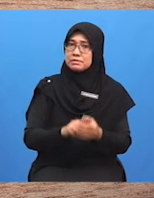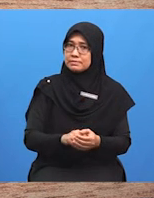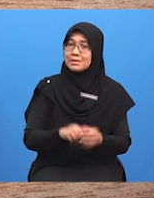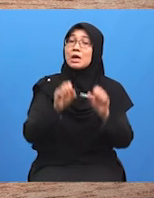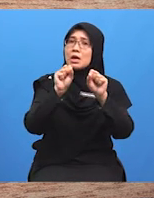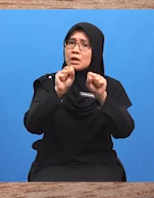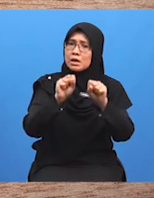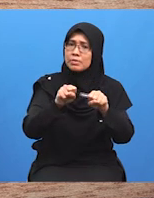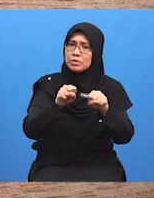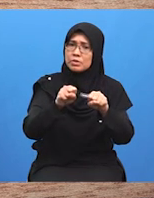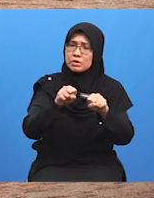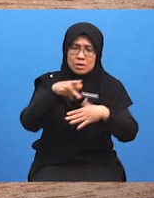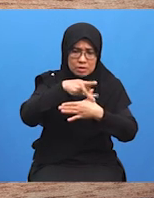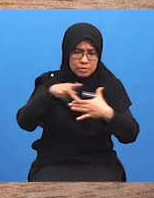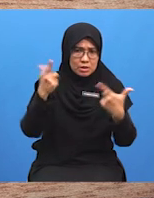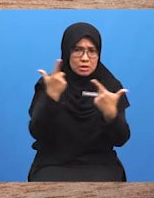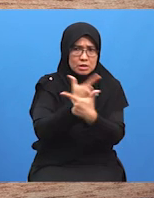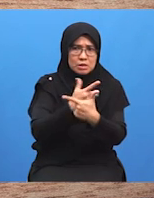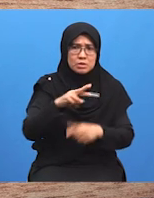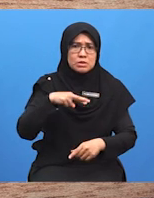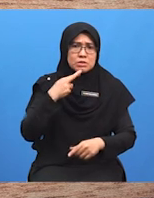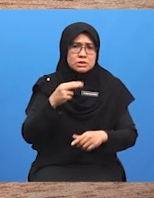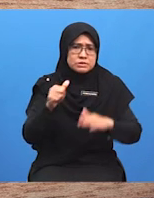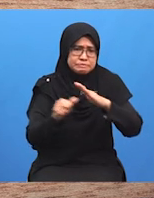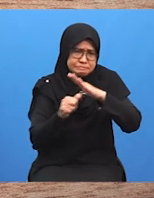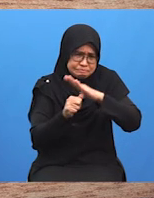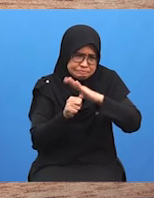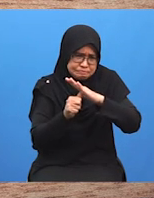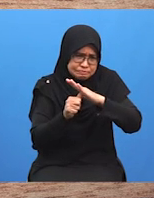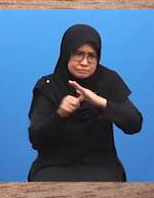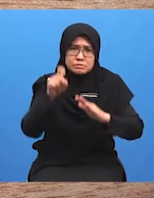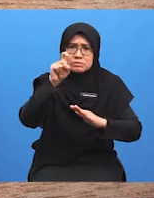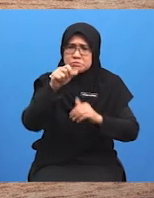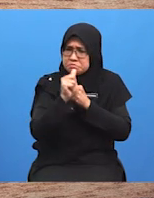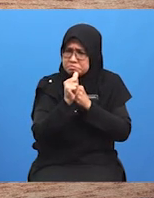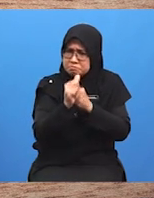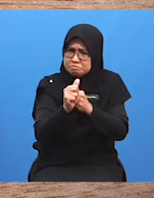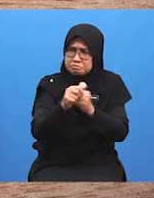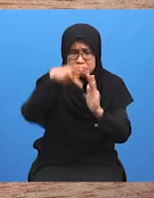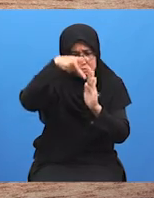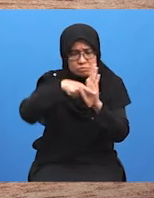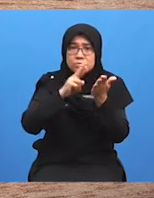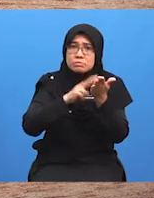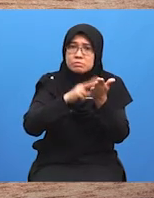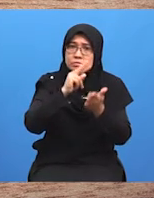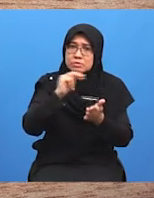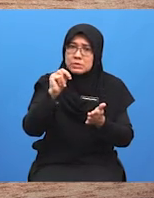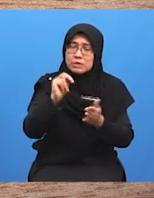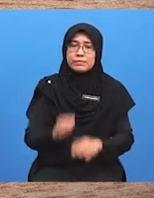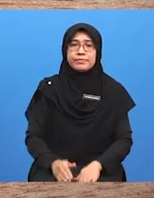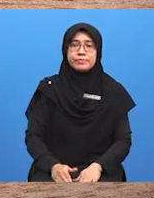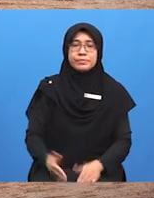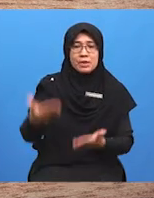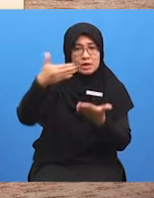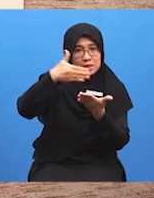merasa tertekan untuk meneruskan perundingan ini Akhir sekali, strategi